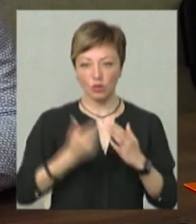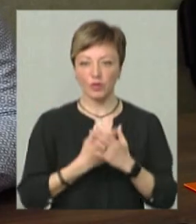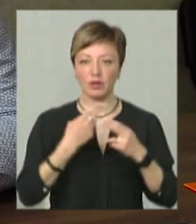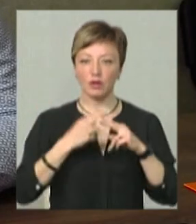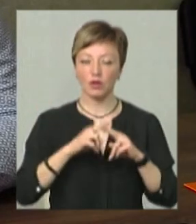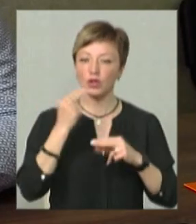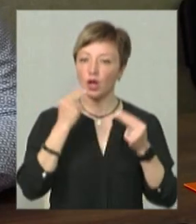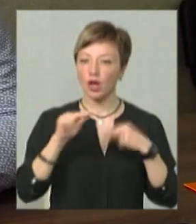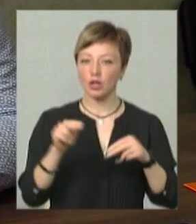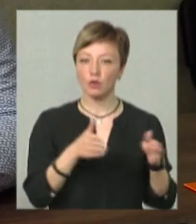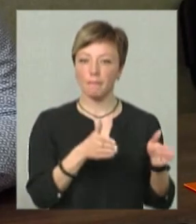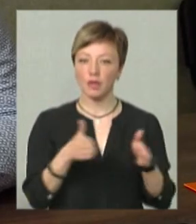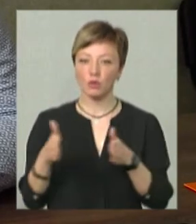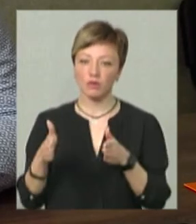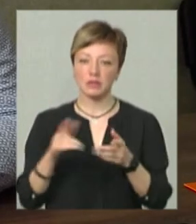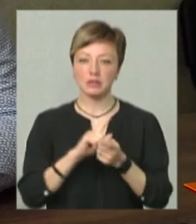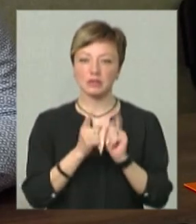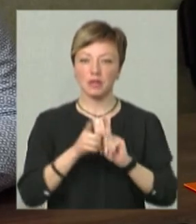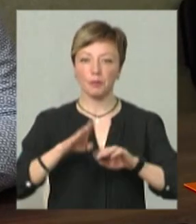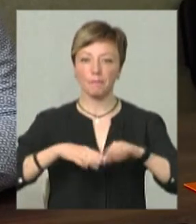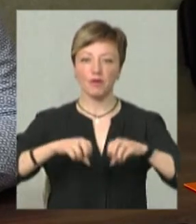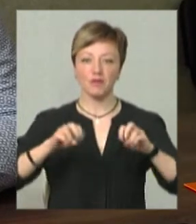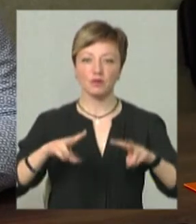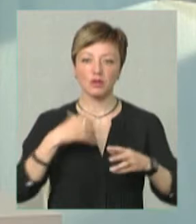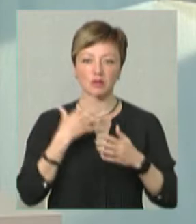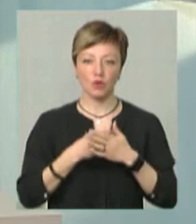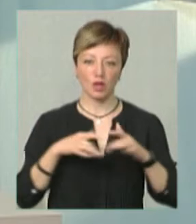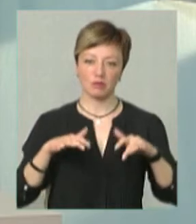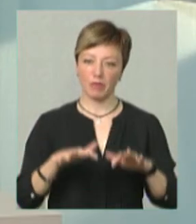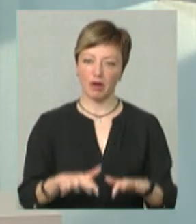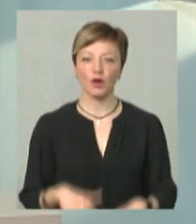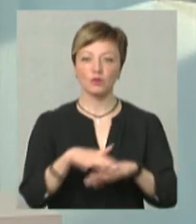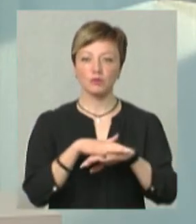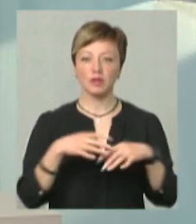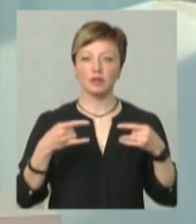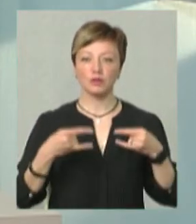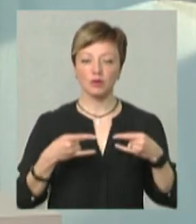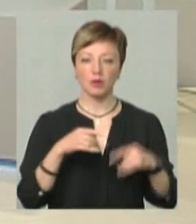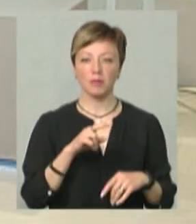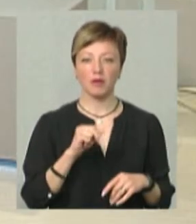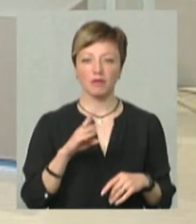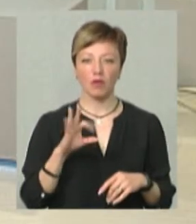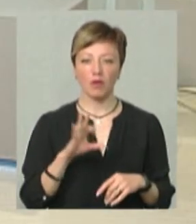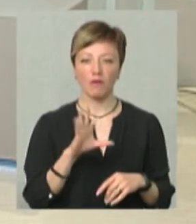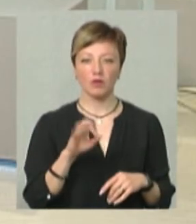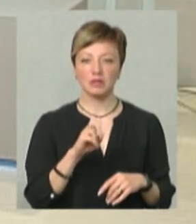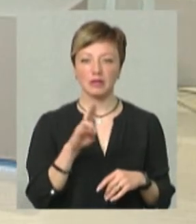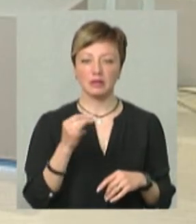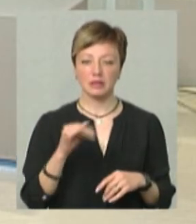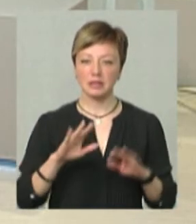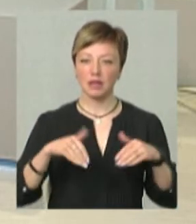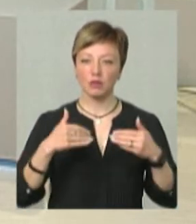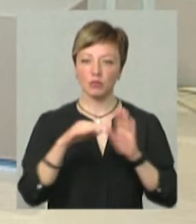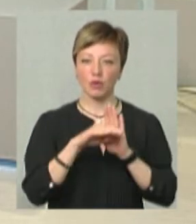якнайкраще підготуватися і стати професіоналом своєї справи. В Суспільній студії Павло Возденецький – ініціатор програми та голова